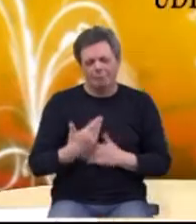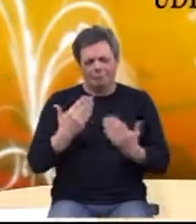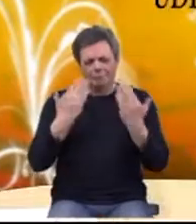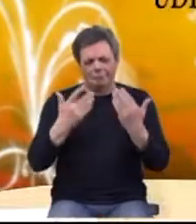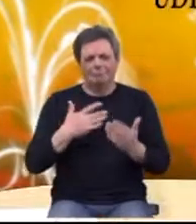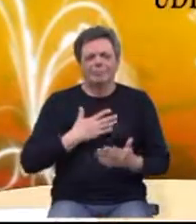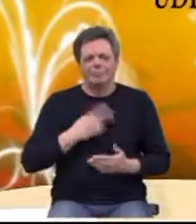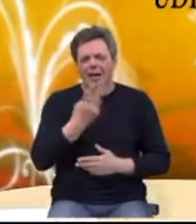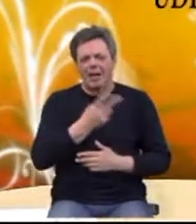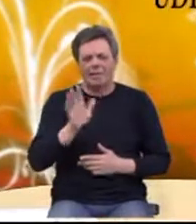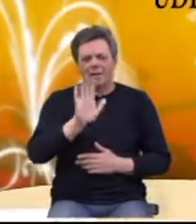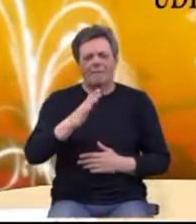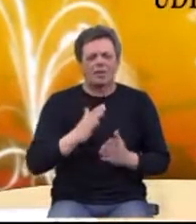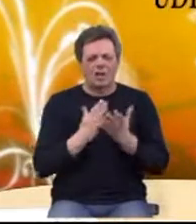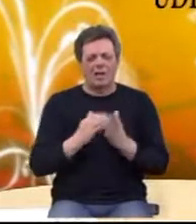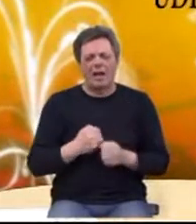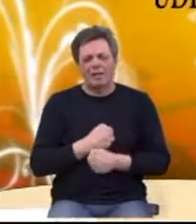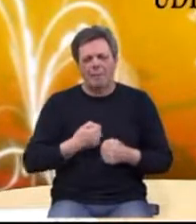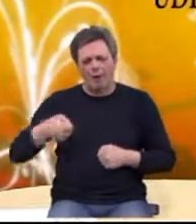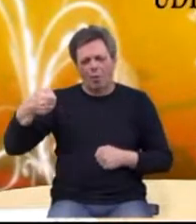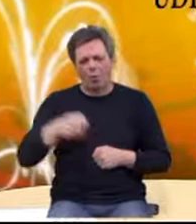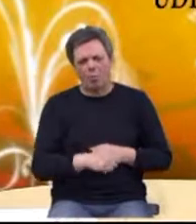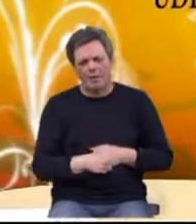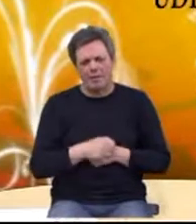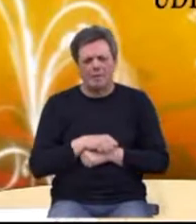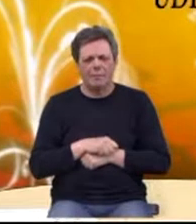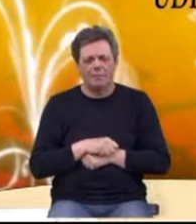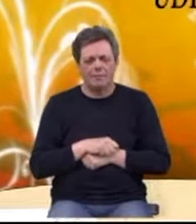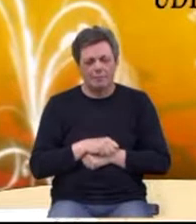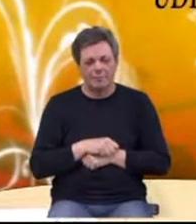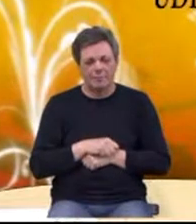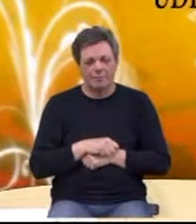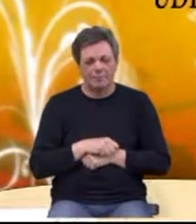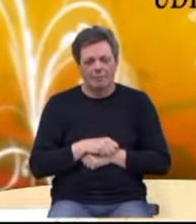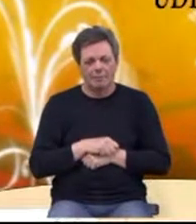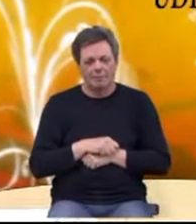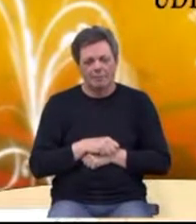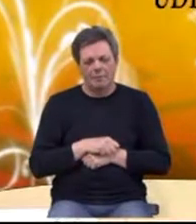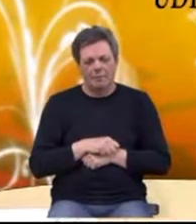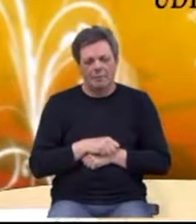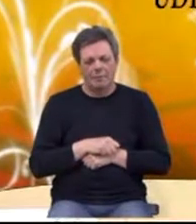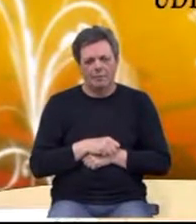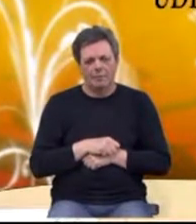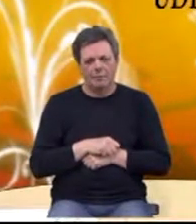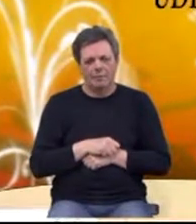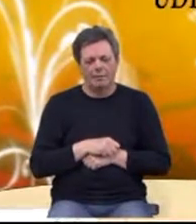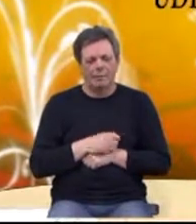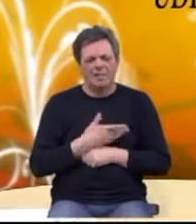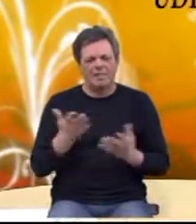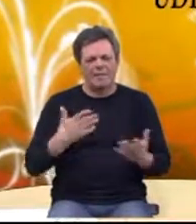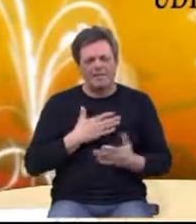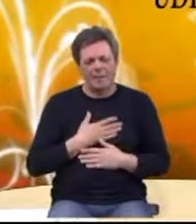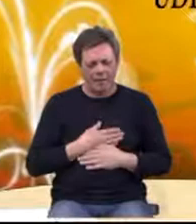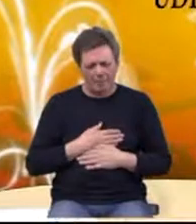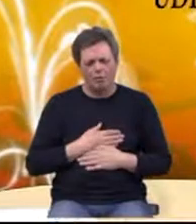dragi gledatelji, vaša knjiga Debljina. Kupite, priušite sebi poklon svi za sebe. Ako nemate motiva,